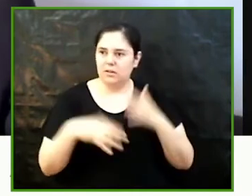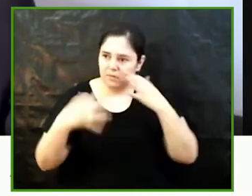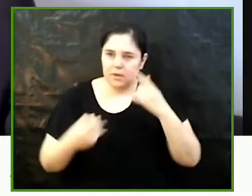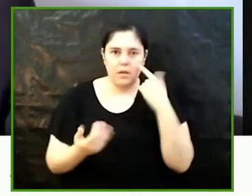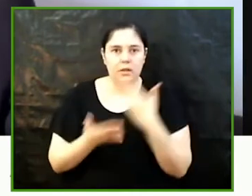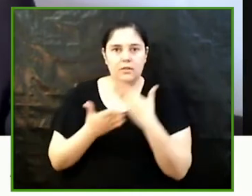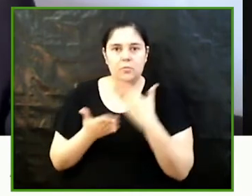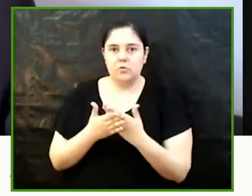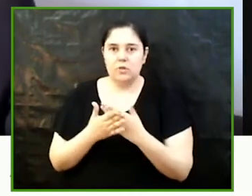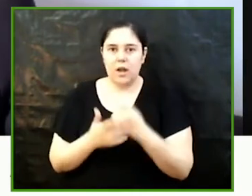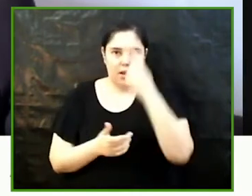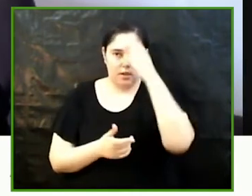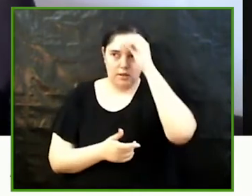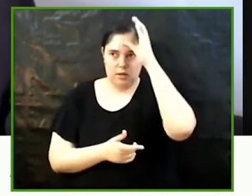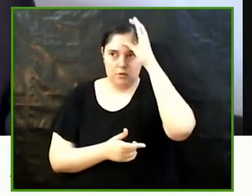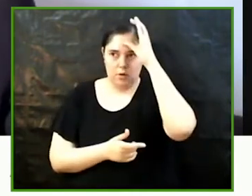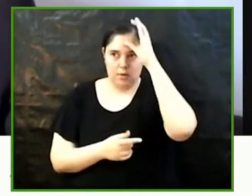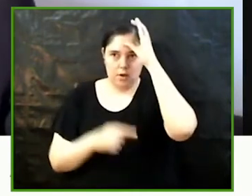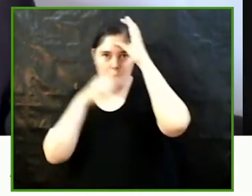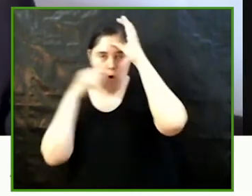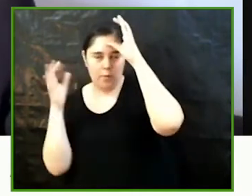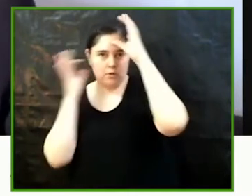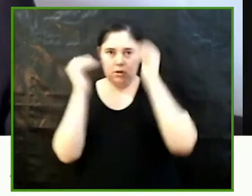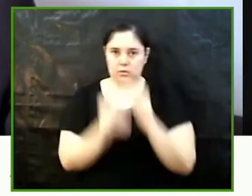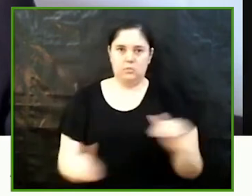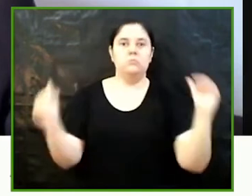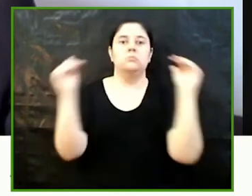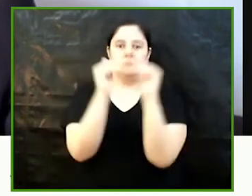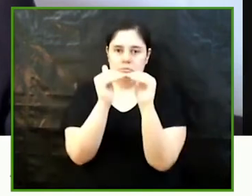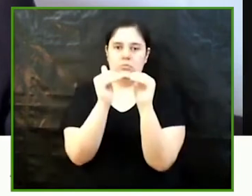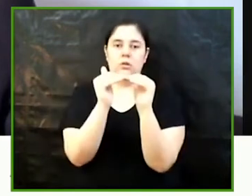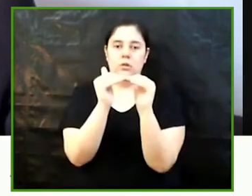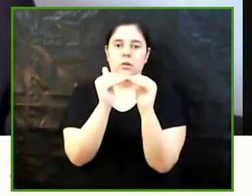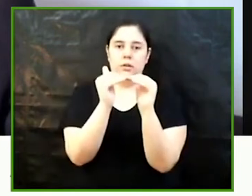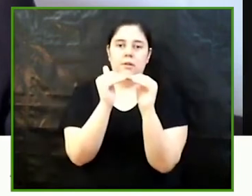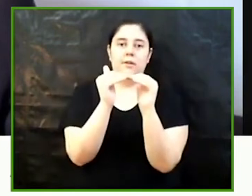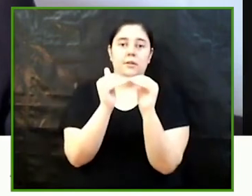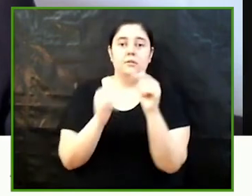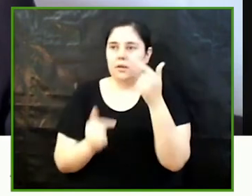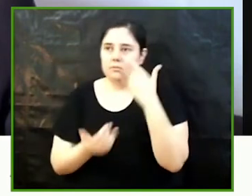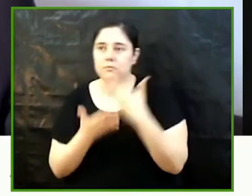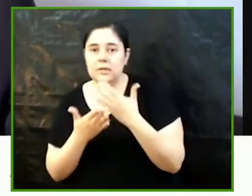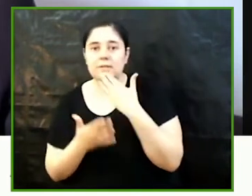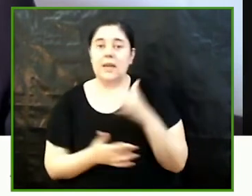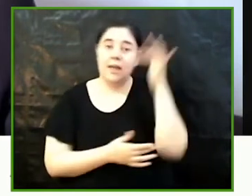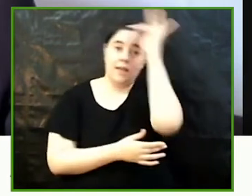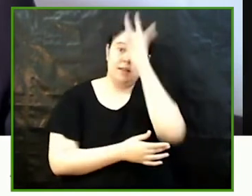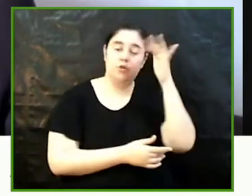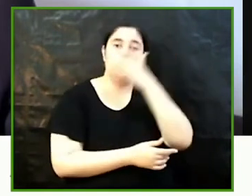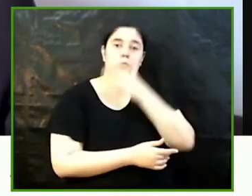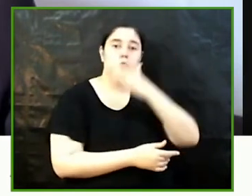entre els gèneres tot recolzant-se de manera molt intel·ligent en diverses teories del coneixement